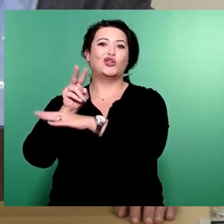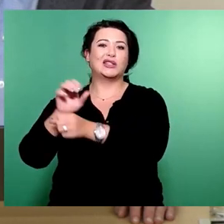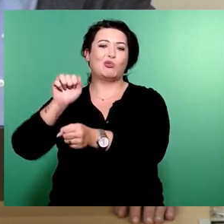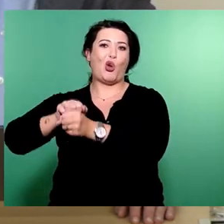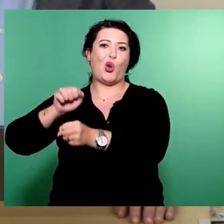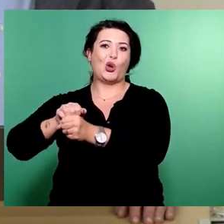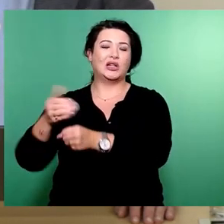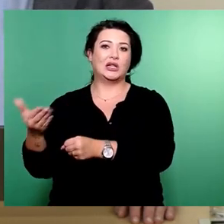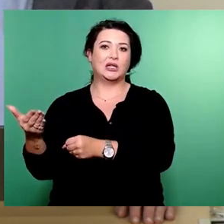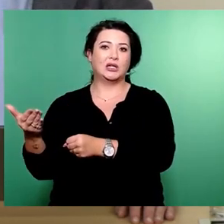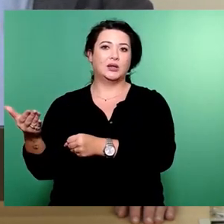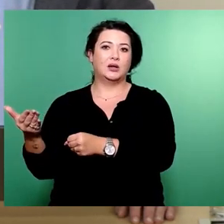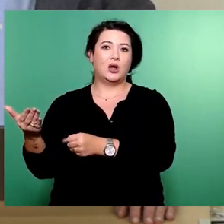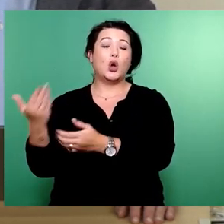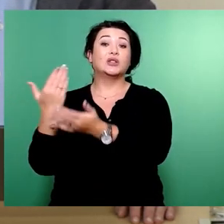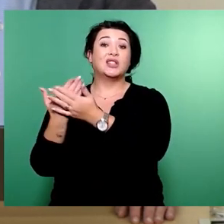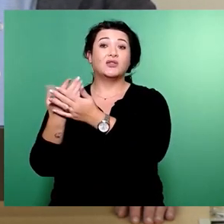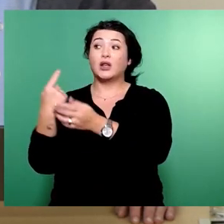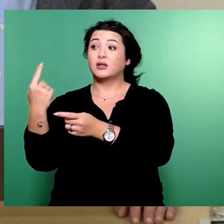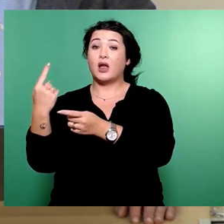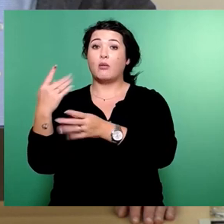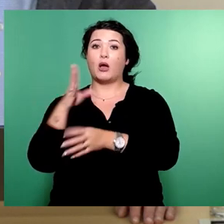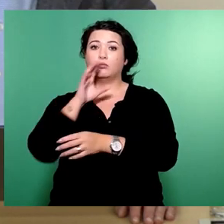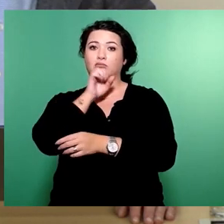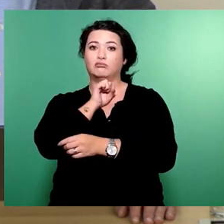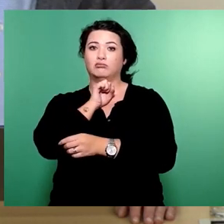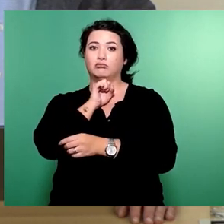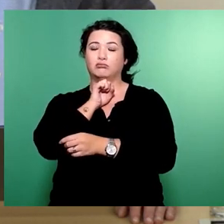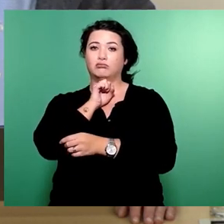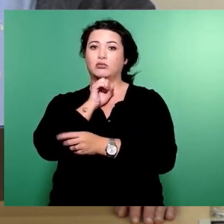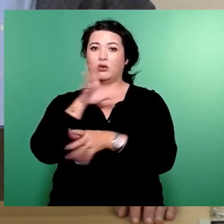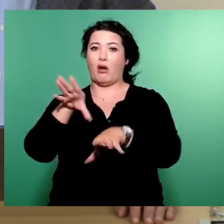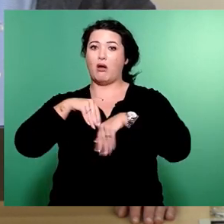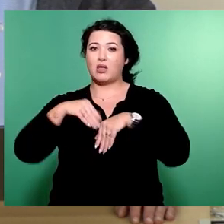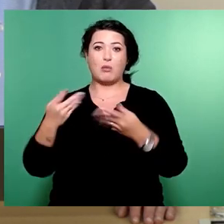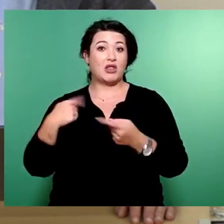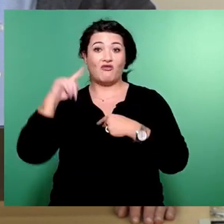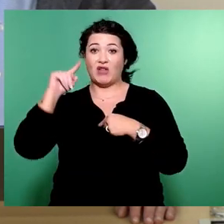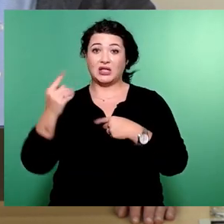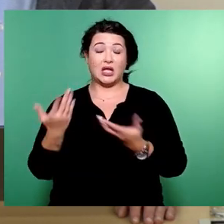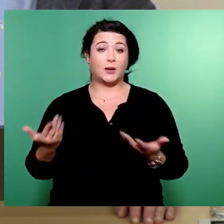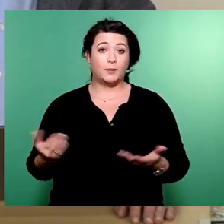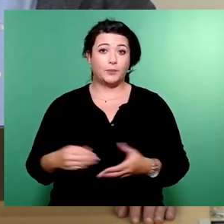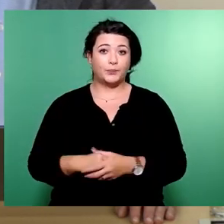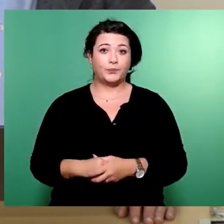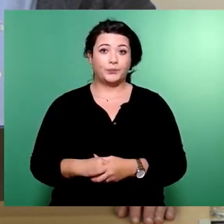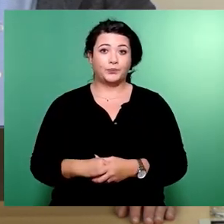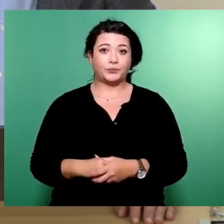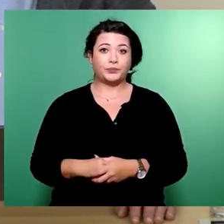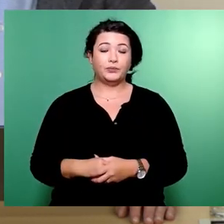kommentarlos dann akzeptiert. Auf Basis der